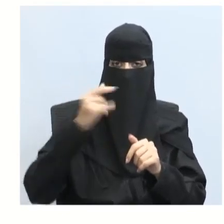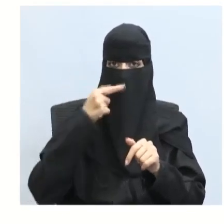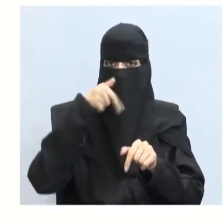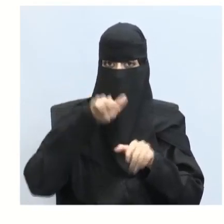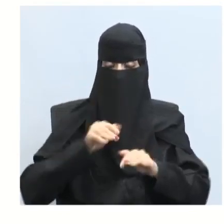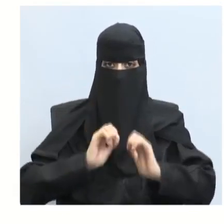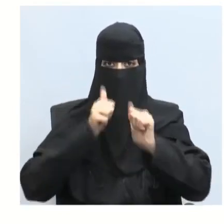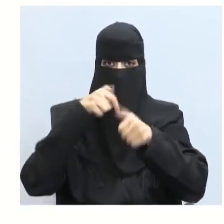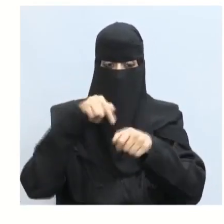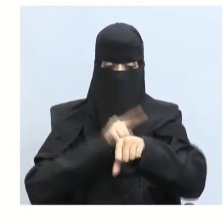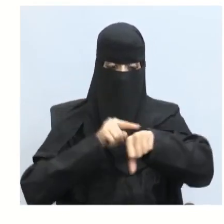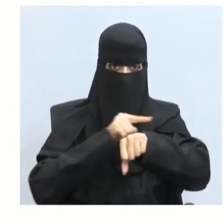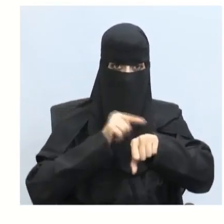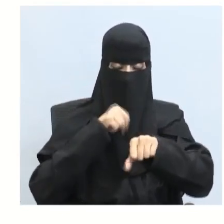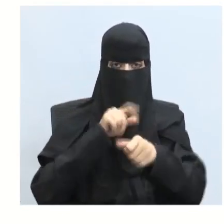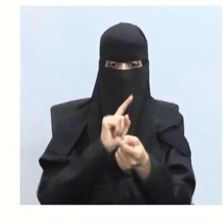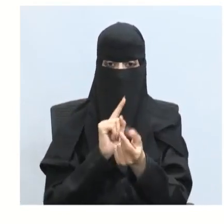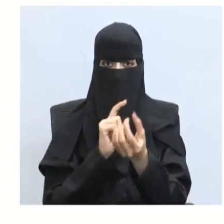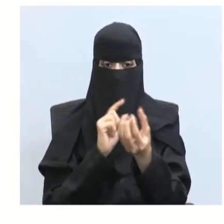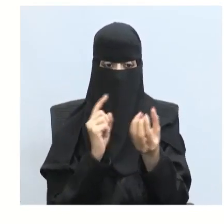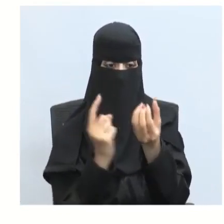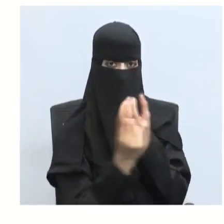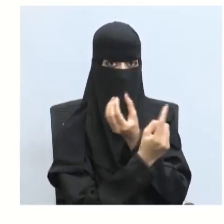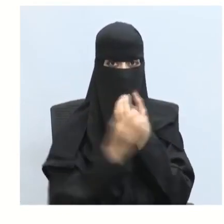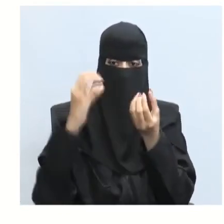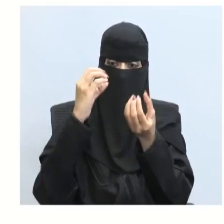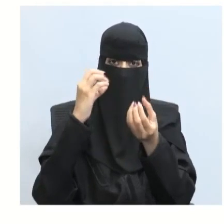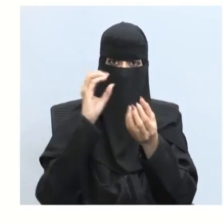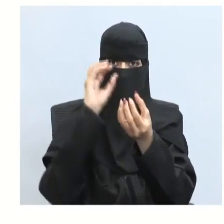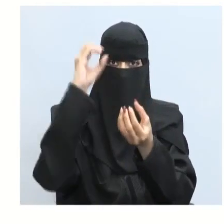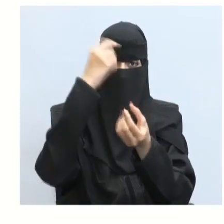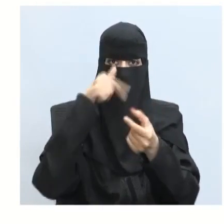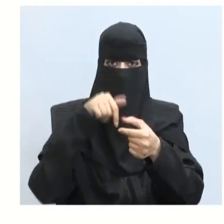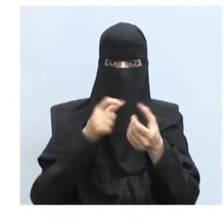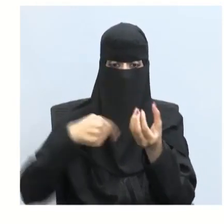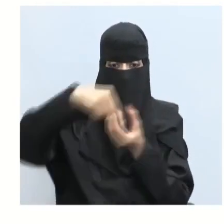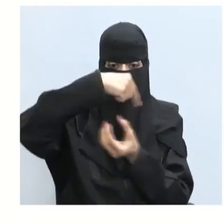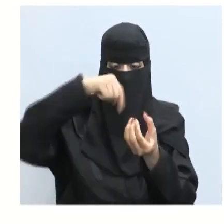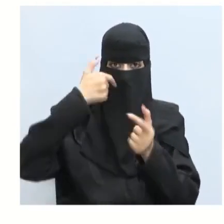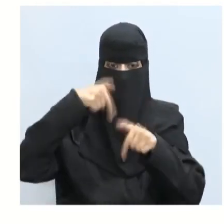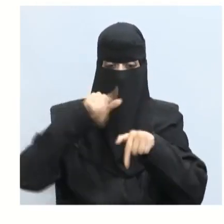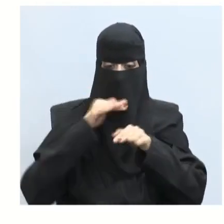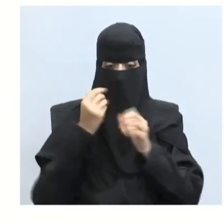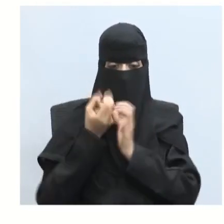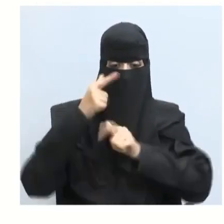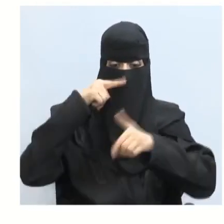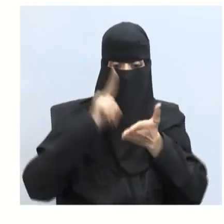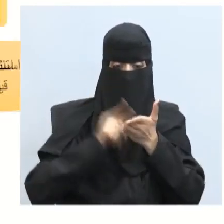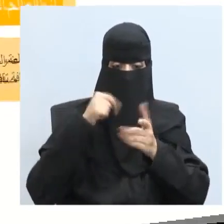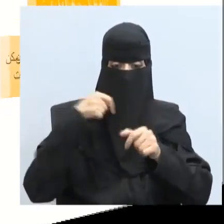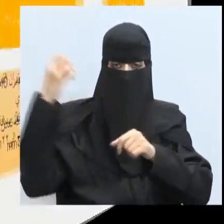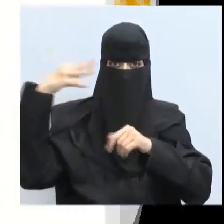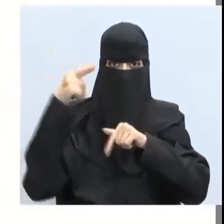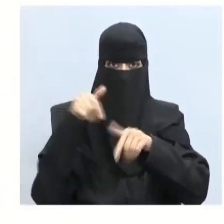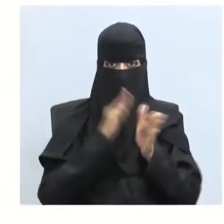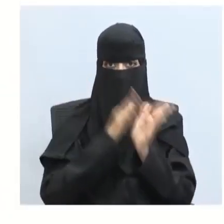دوران القمر حول المشتري واستنتج أن الضوء عندما ينتقل مسافة عادل قطر بمدار الأرض يحتاج